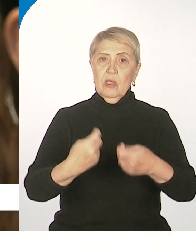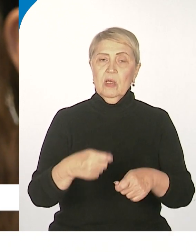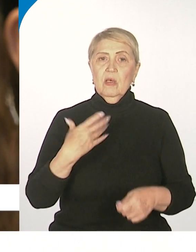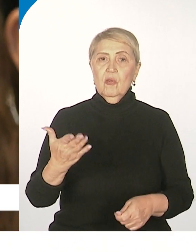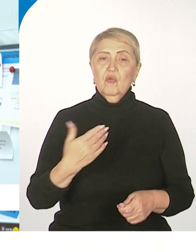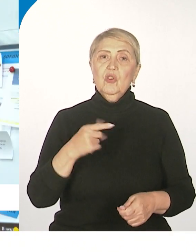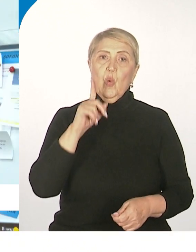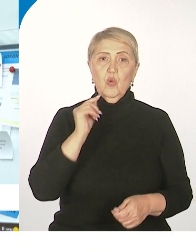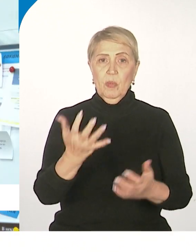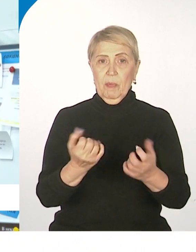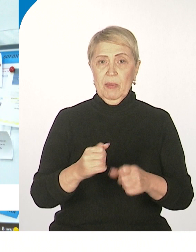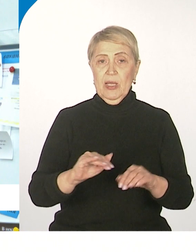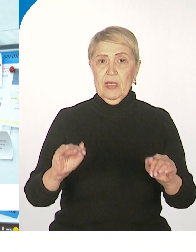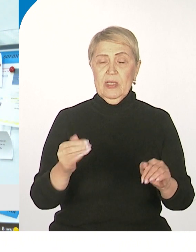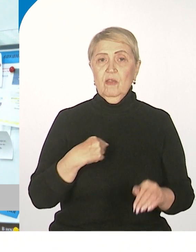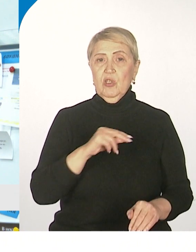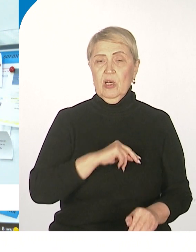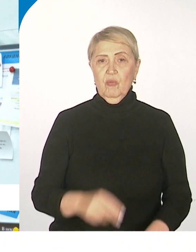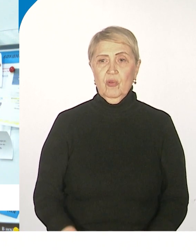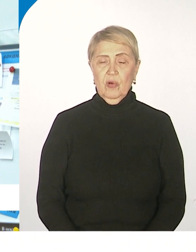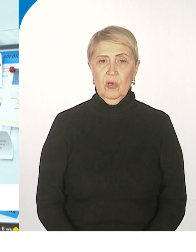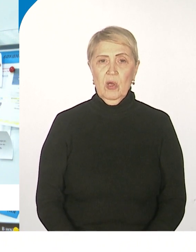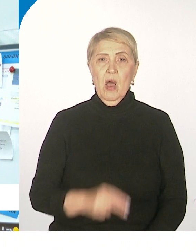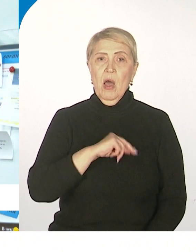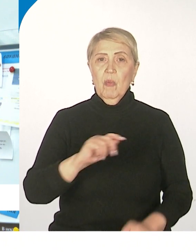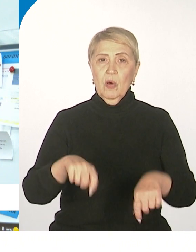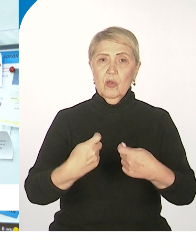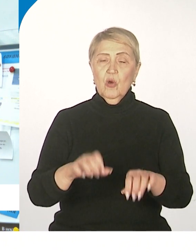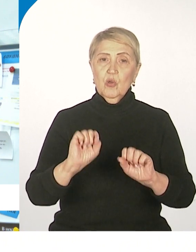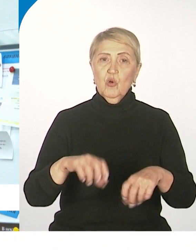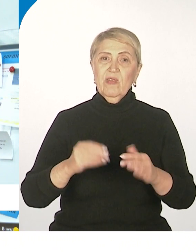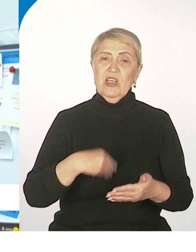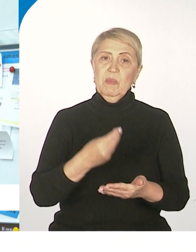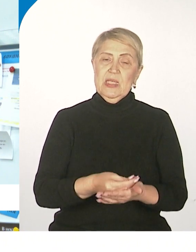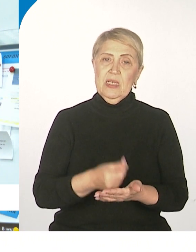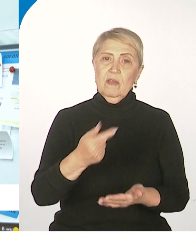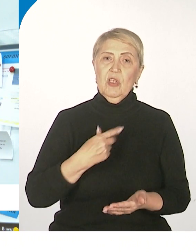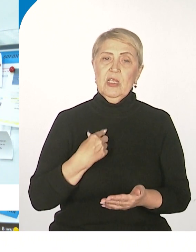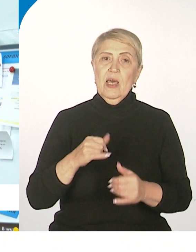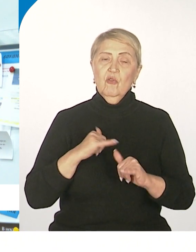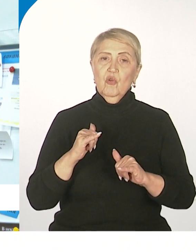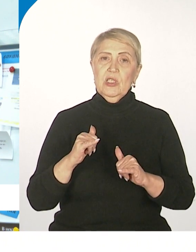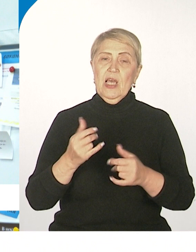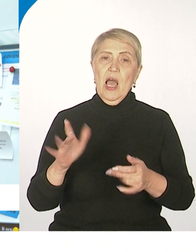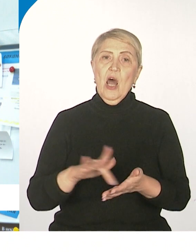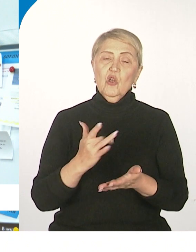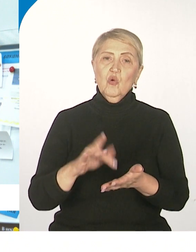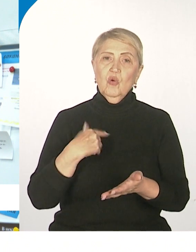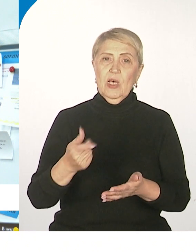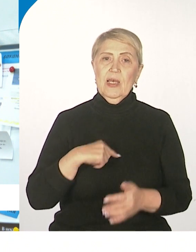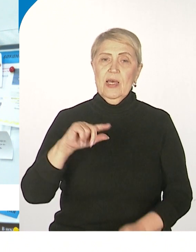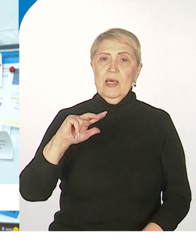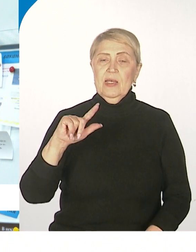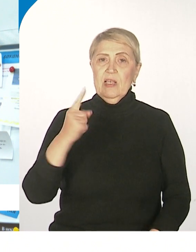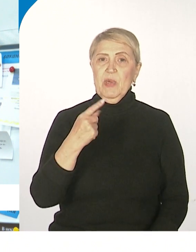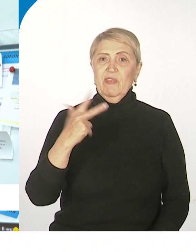молодежь на работу. Работодатель может возместить расходы на заработную плату за первый, третий,